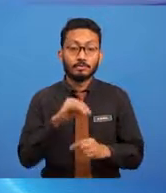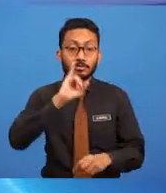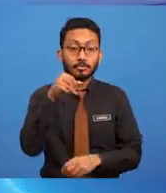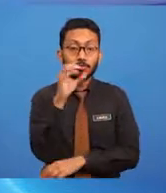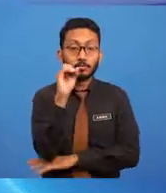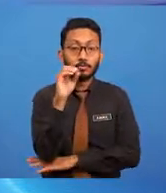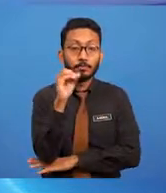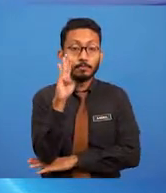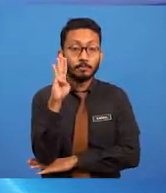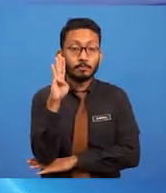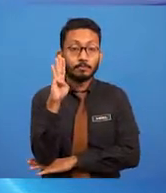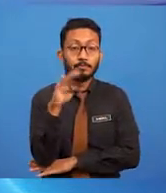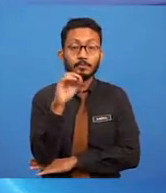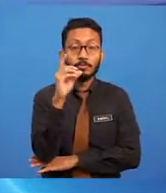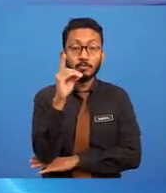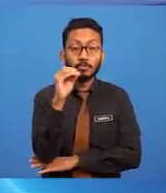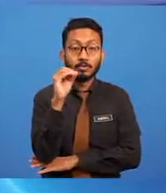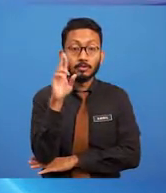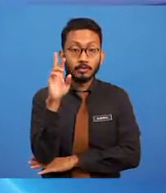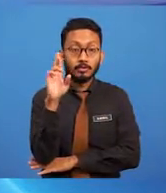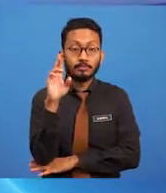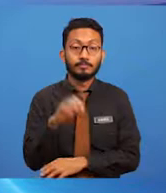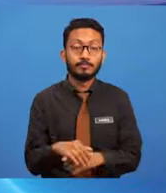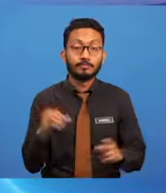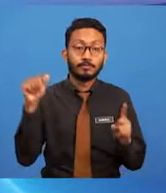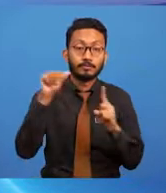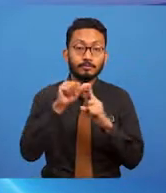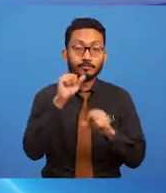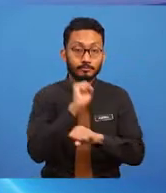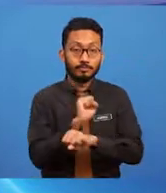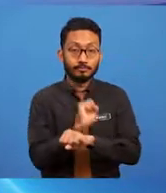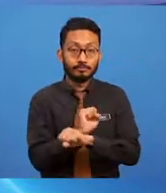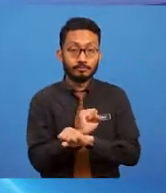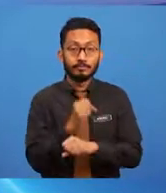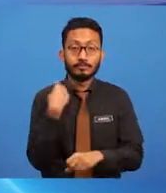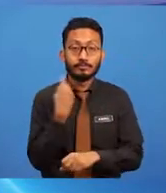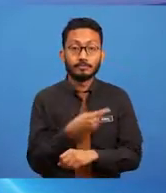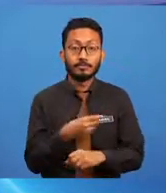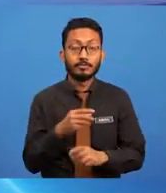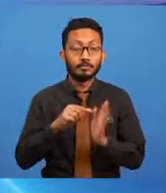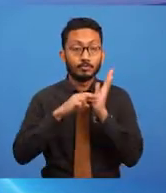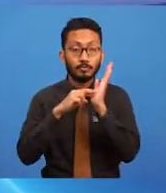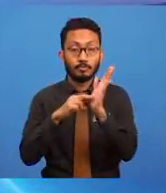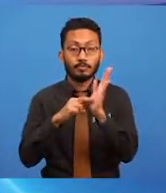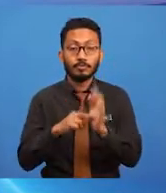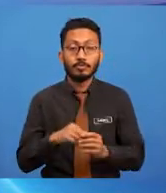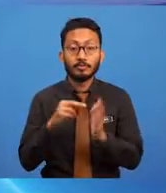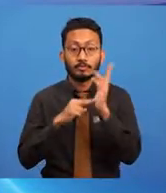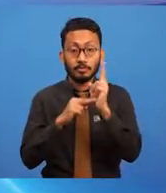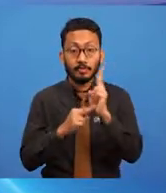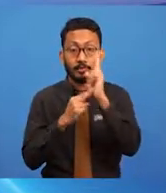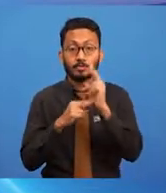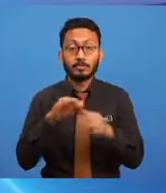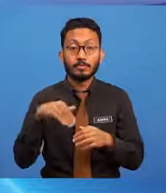Arahan kerja Arahan kerja adalah rujukan utama sebelum kita